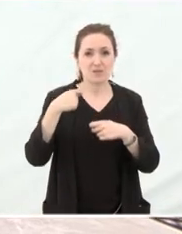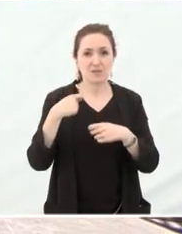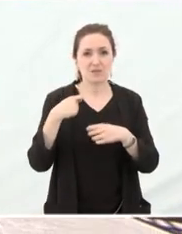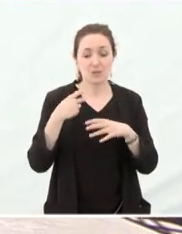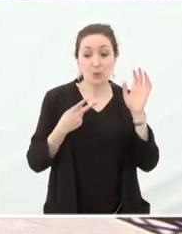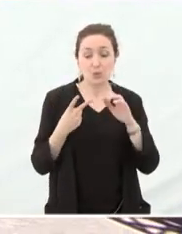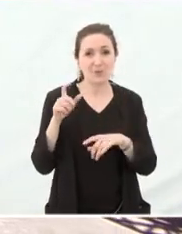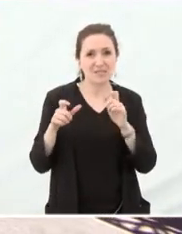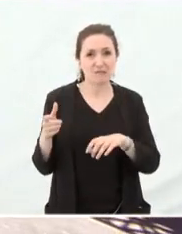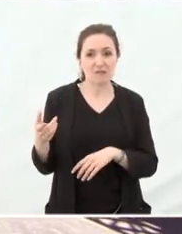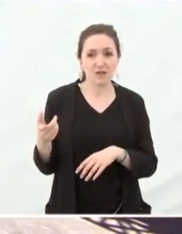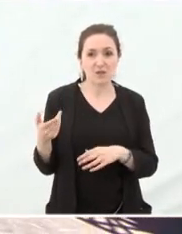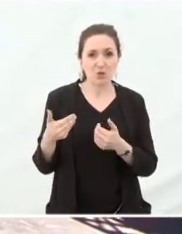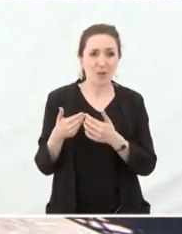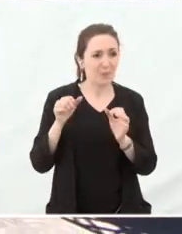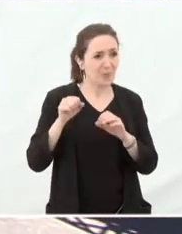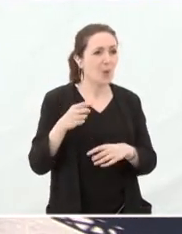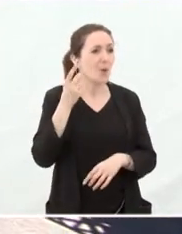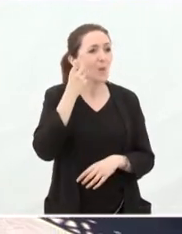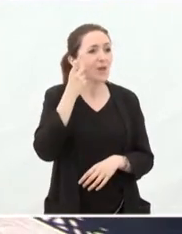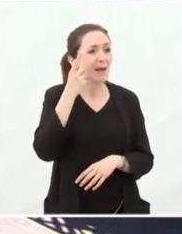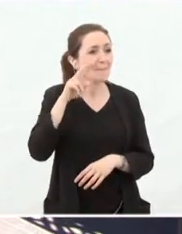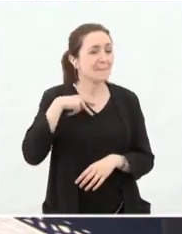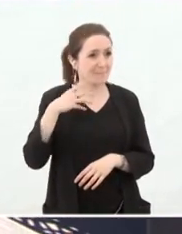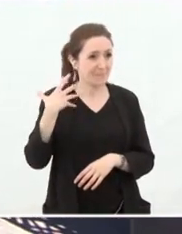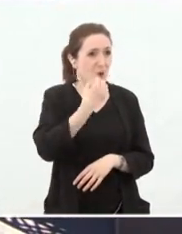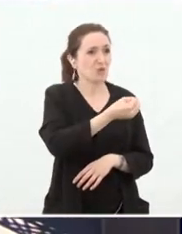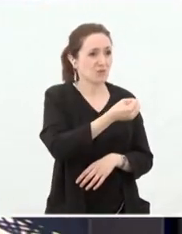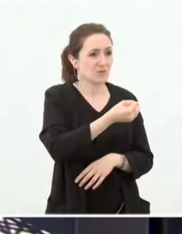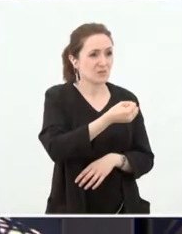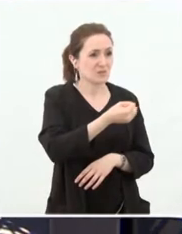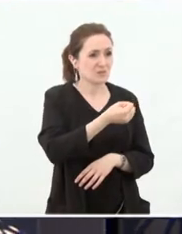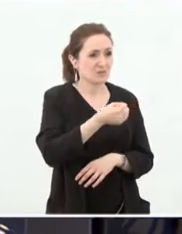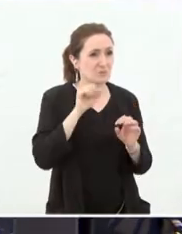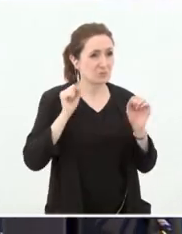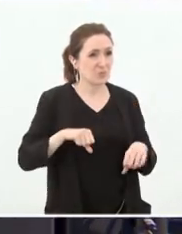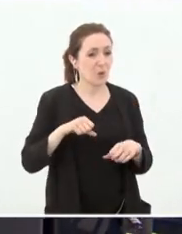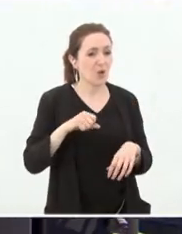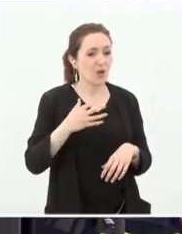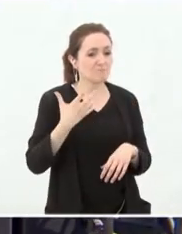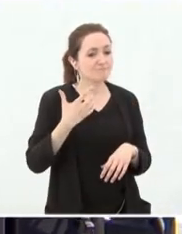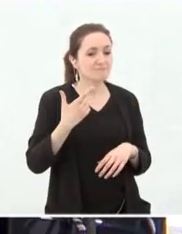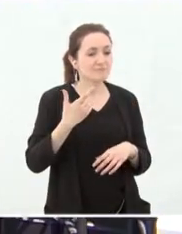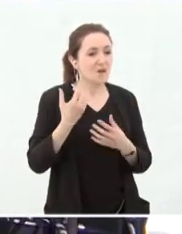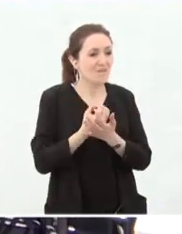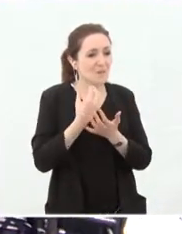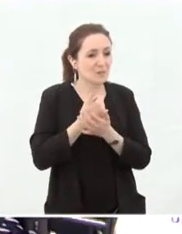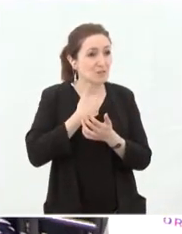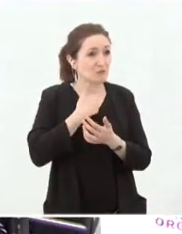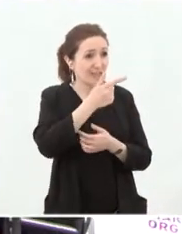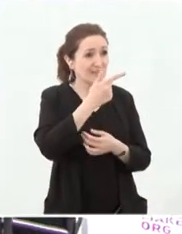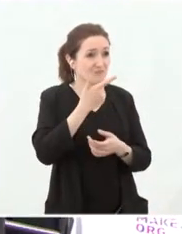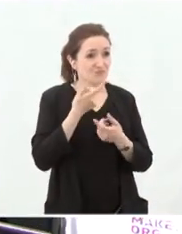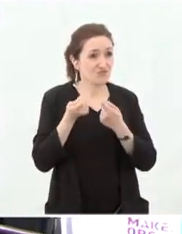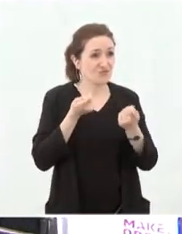-vous prendre mon téléphone mobile ? Pouvez-vous, au fond, prendre en charge mes données ? » Et je pense que nous,